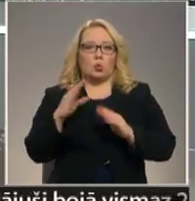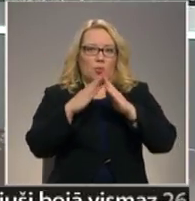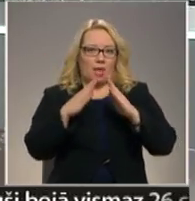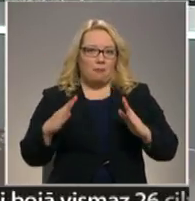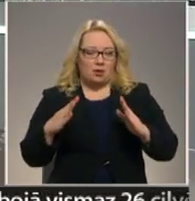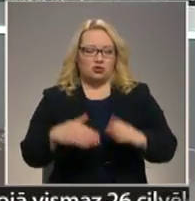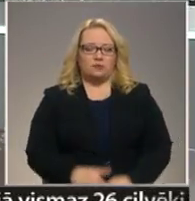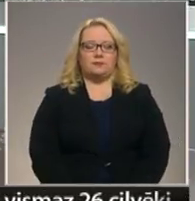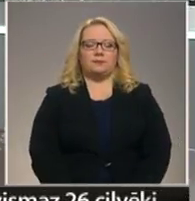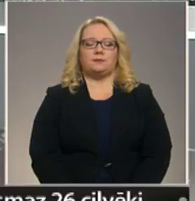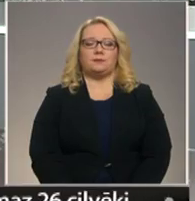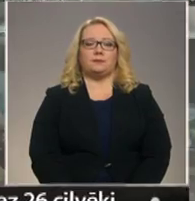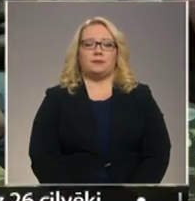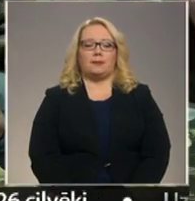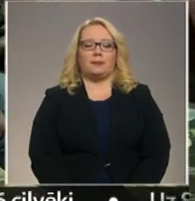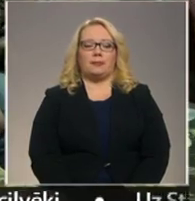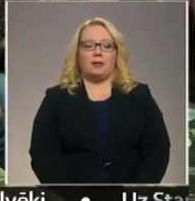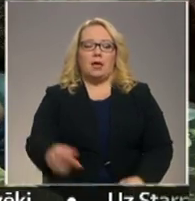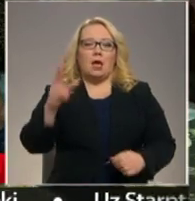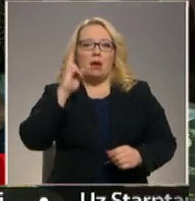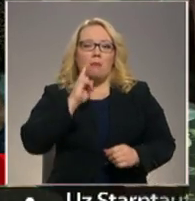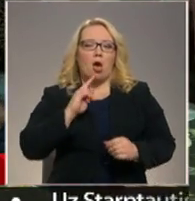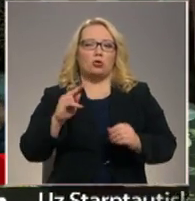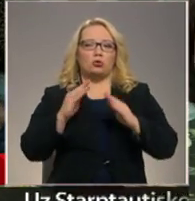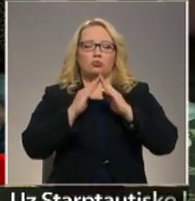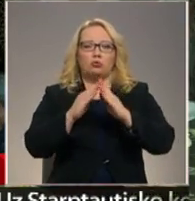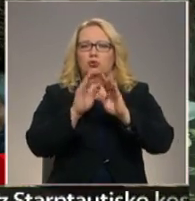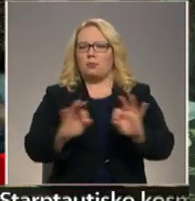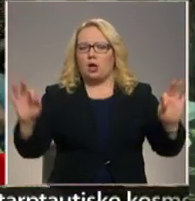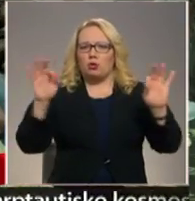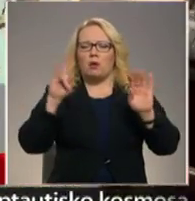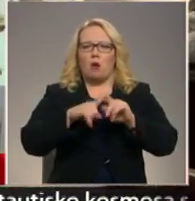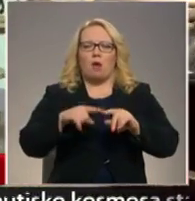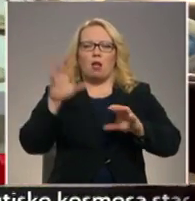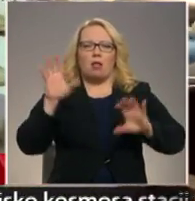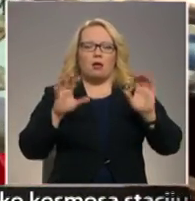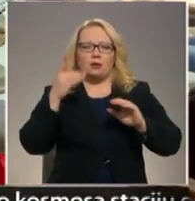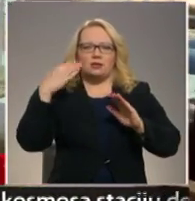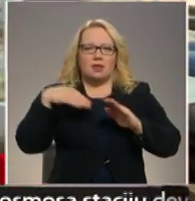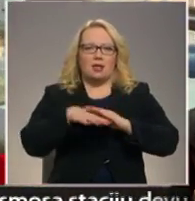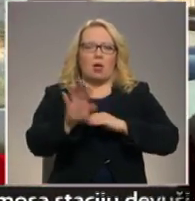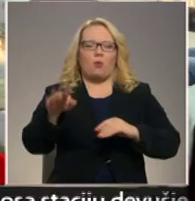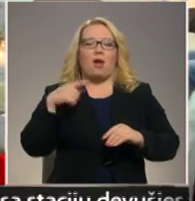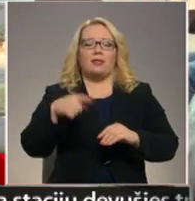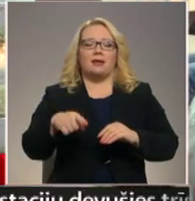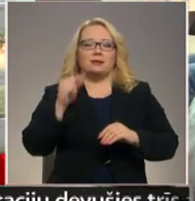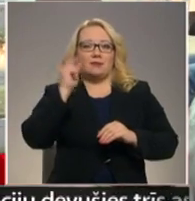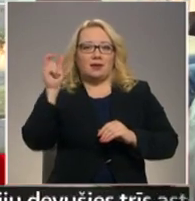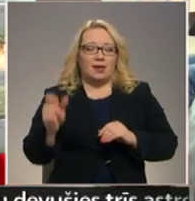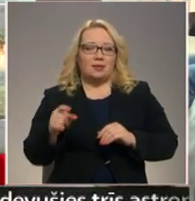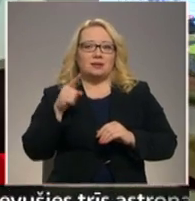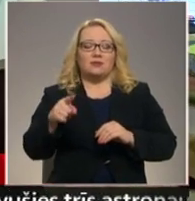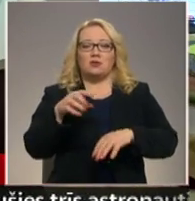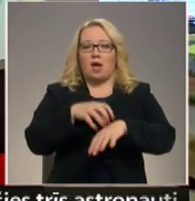Vairāk tā uz kolēģi. Medus muiža brīnum jau kā lāču māte iztek laukā. Sabilnieks Māris Lācis, kas ikdienā ir